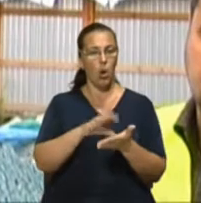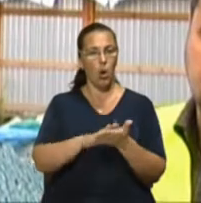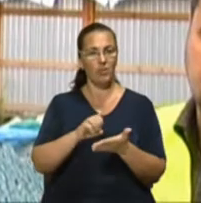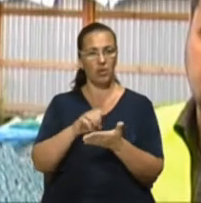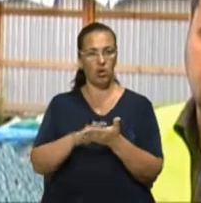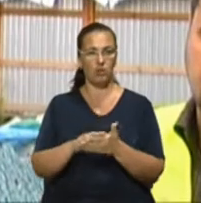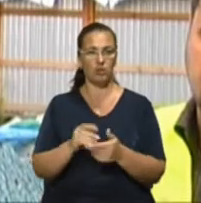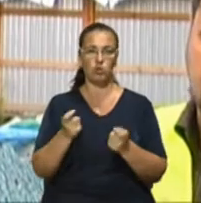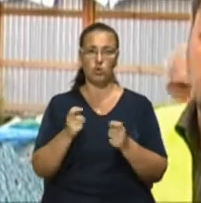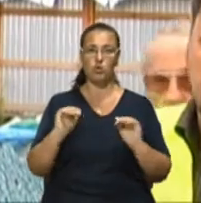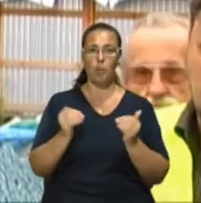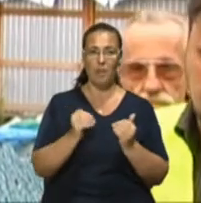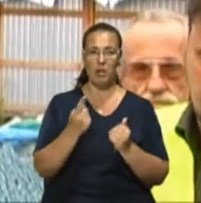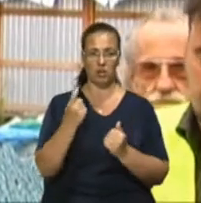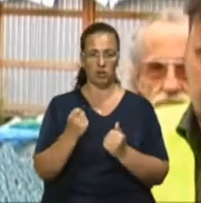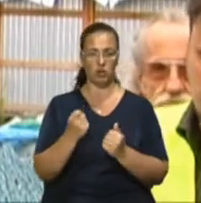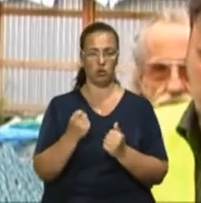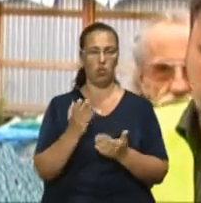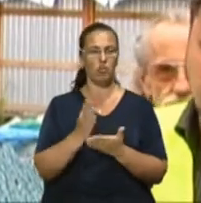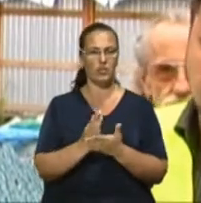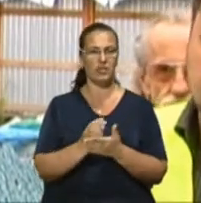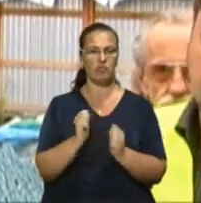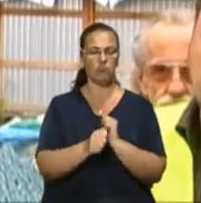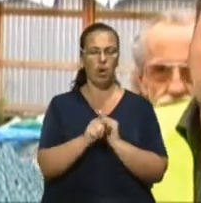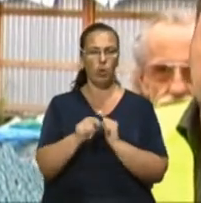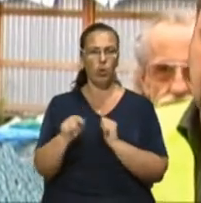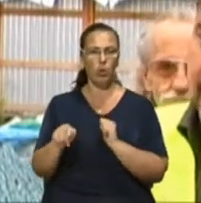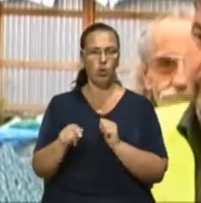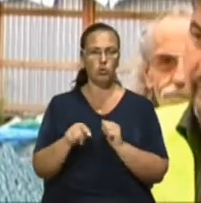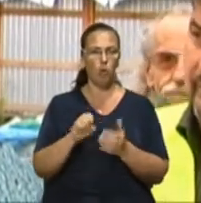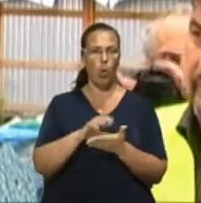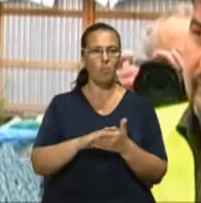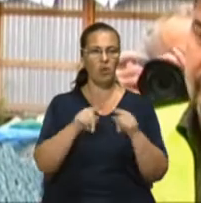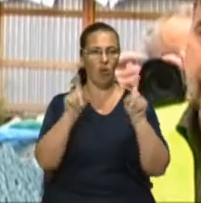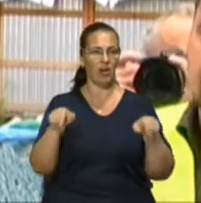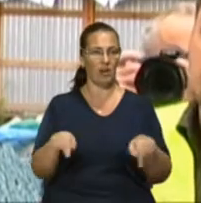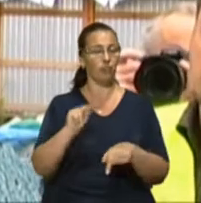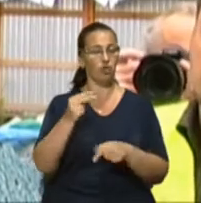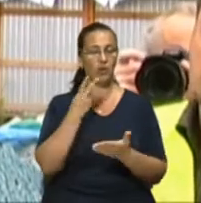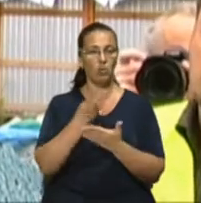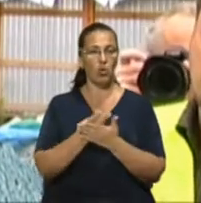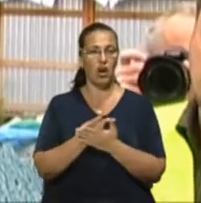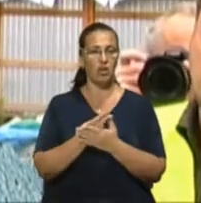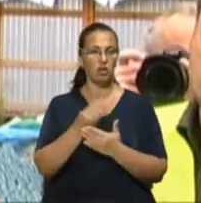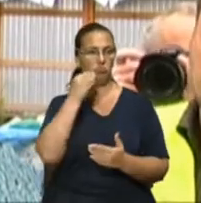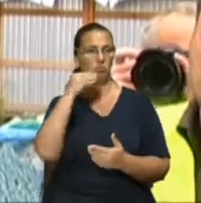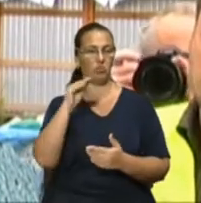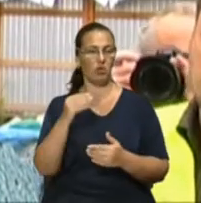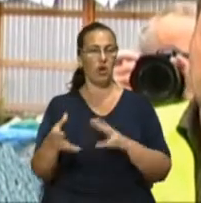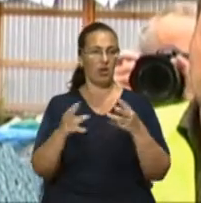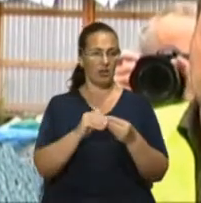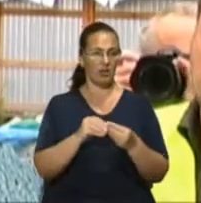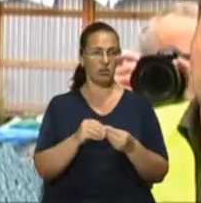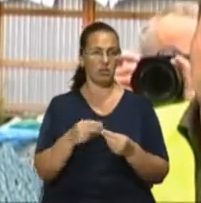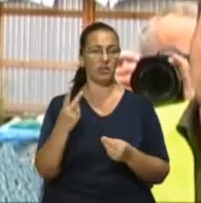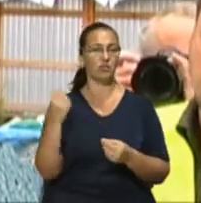менше сотні зараз, тому що по кожній з них складається облікова картка. В четвер ми покажемо прогрес по цих роботах. Попередня зутич в нас була близько двох-трьох тижнів